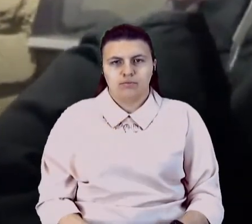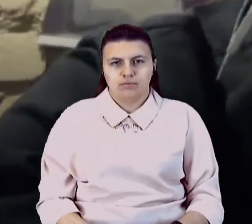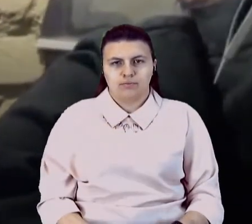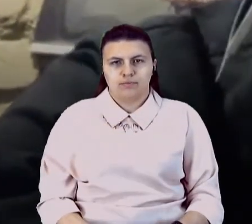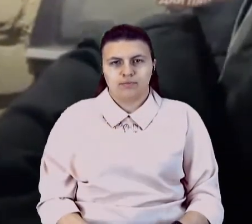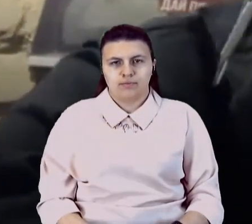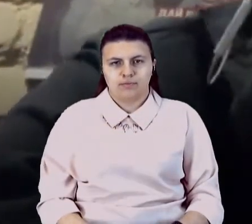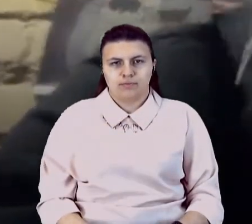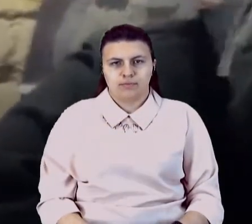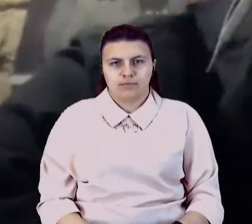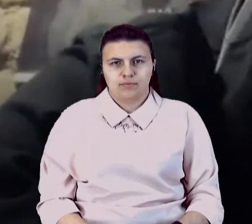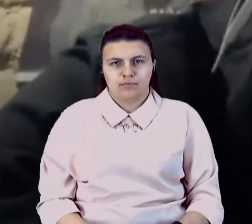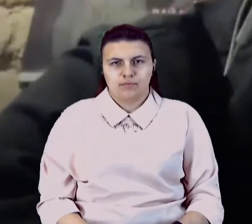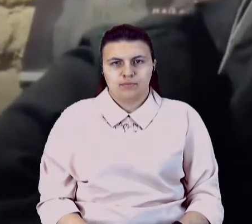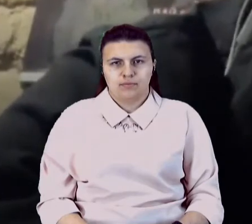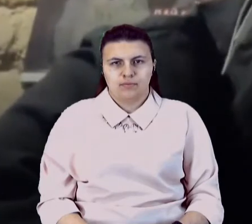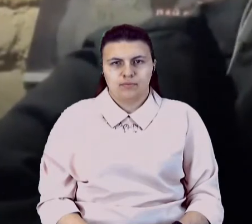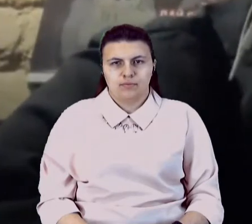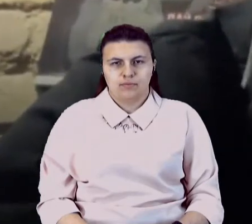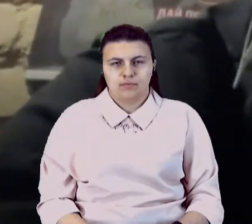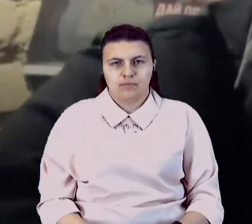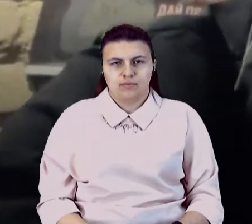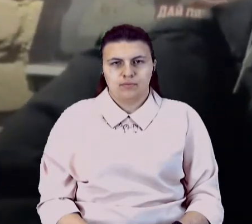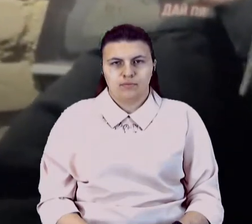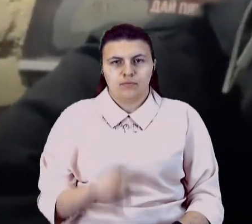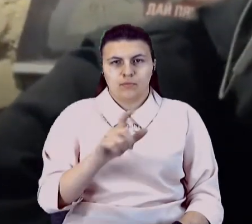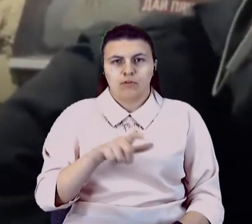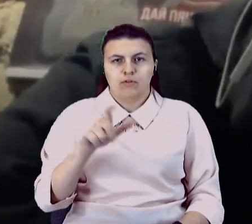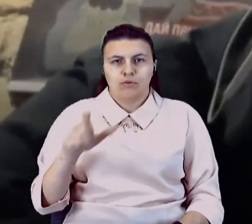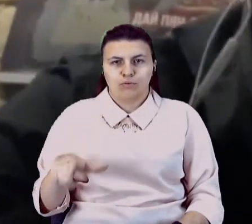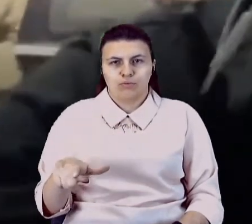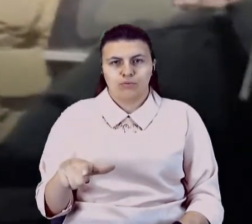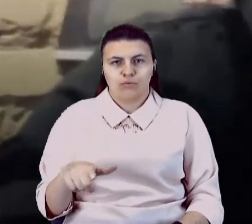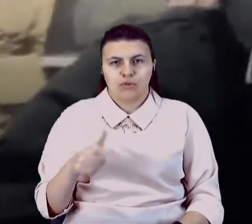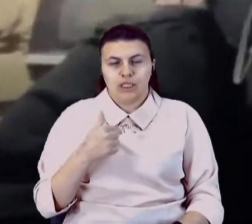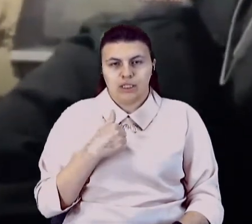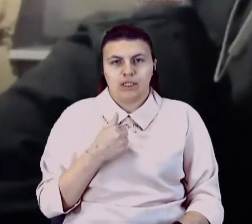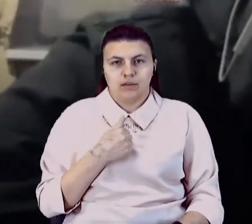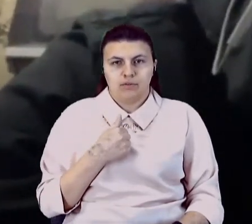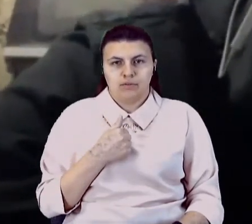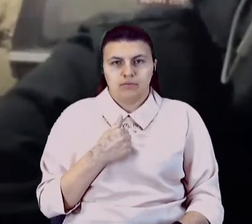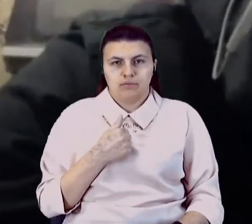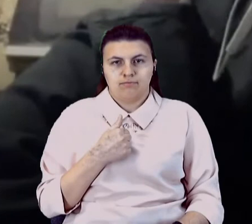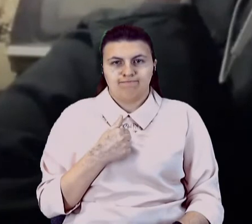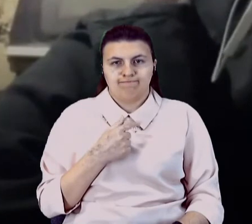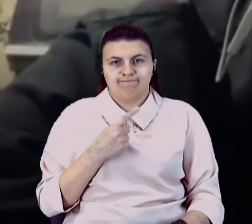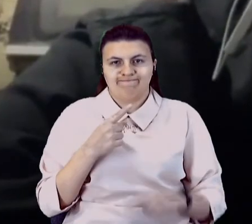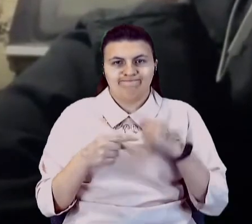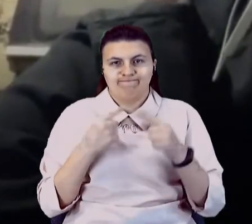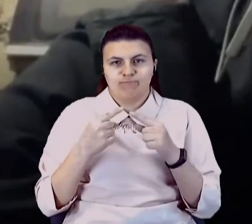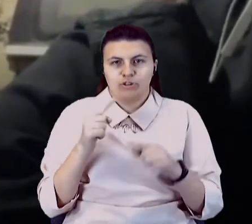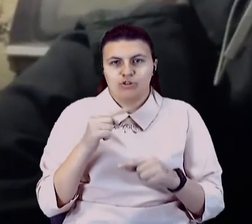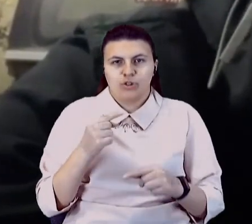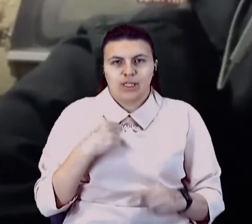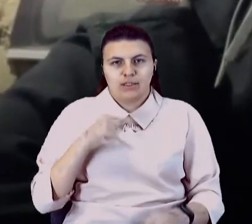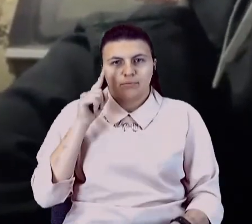Але тим не менш люди, тобто знову ж таки я пошлюся на свідчення людей, які зараз